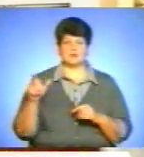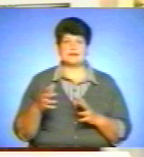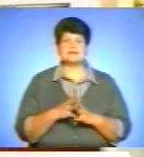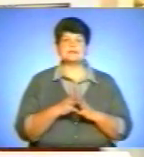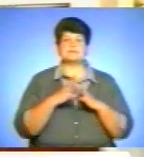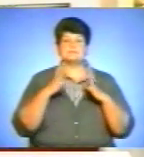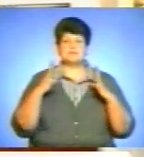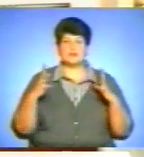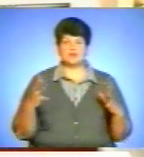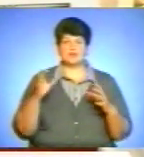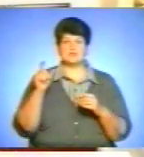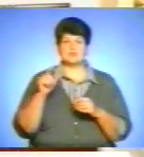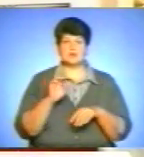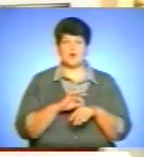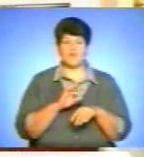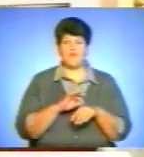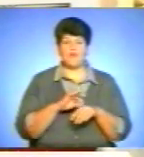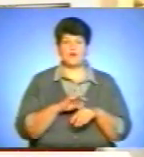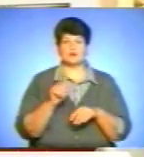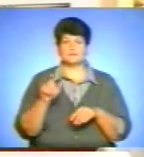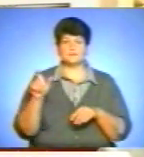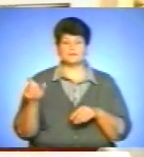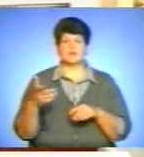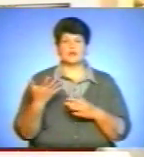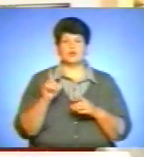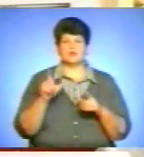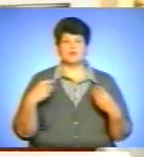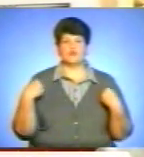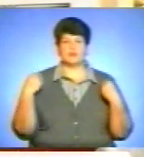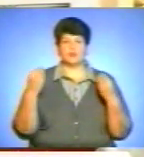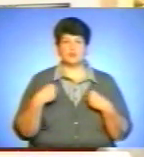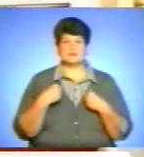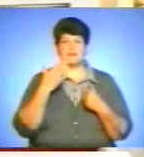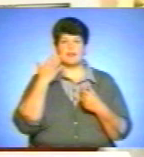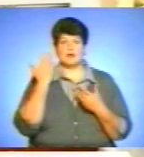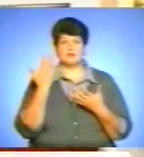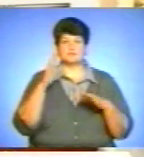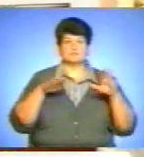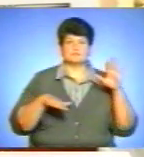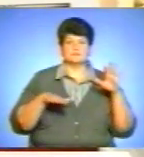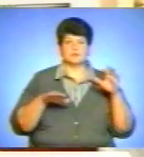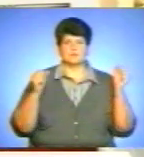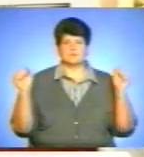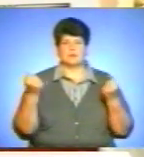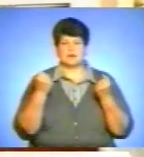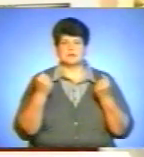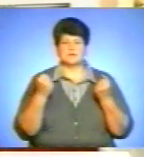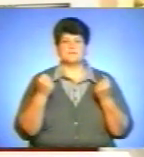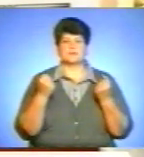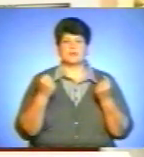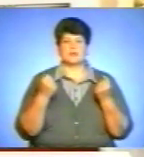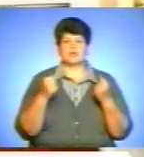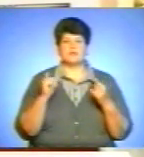хворих, тому що люди, наприклад, якщо йдуть перепади температури, людина вдягнулася залегко, потім вона змерзла, імунітет дещо